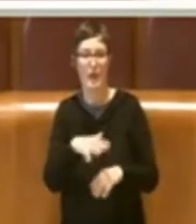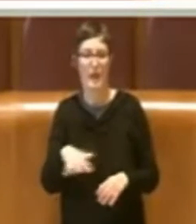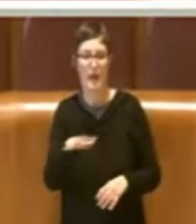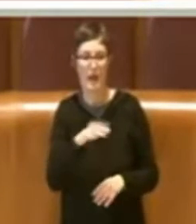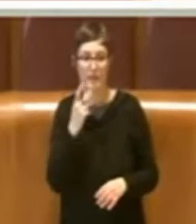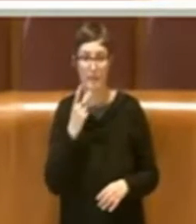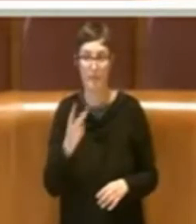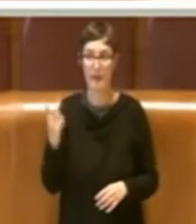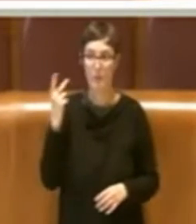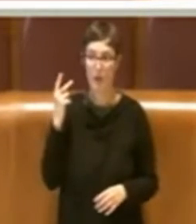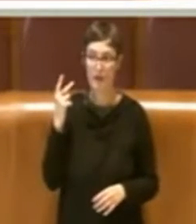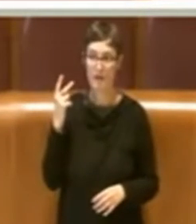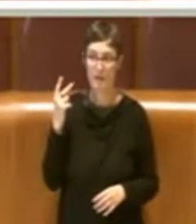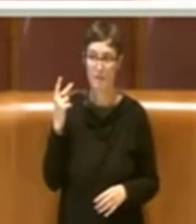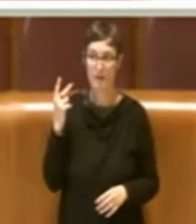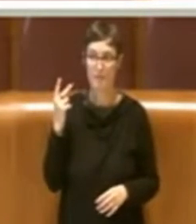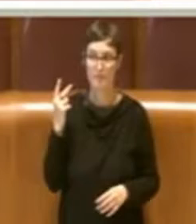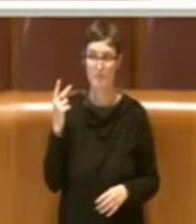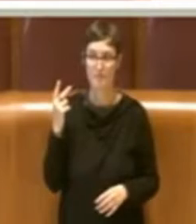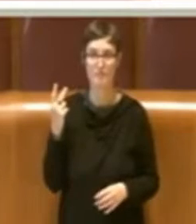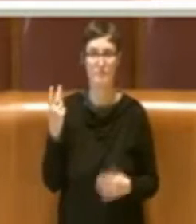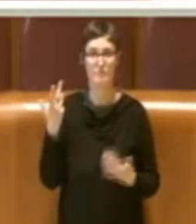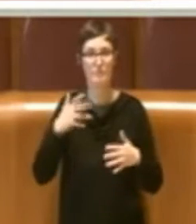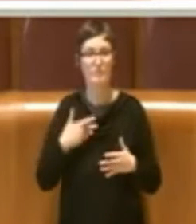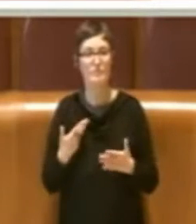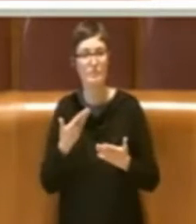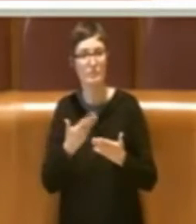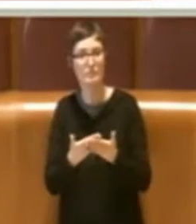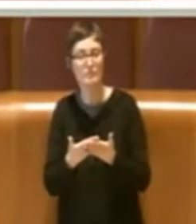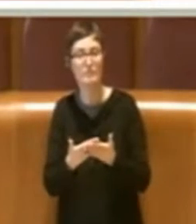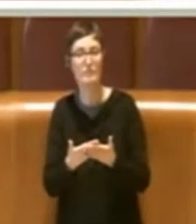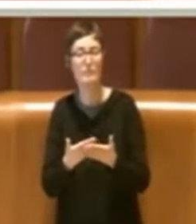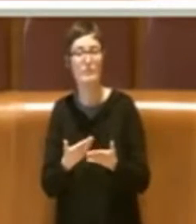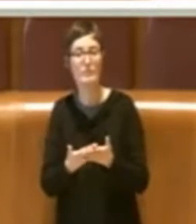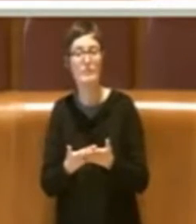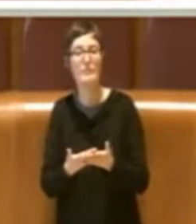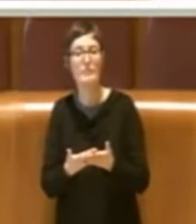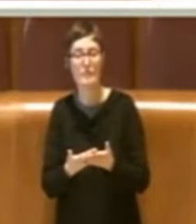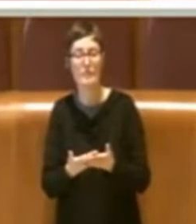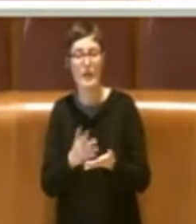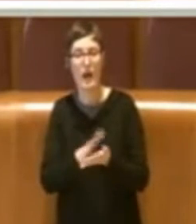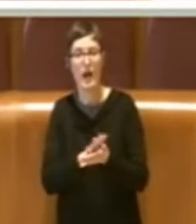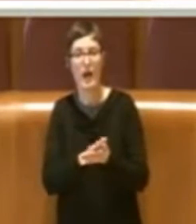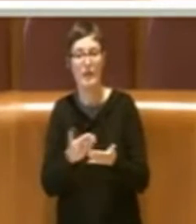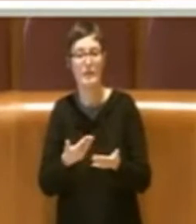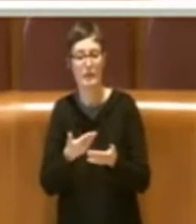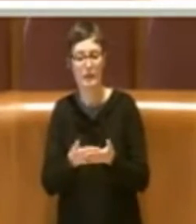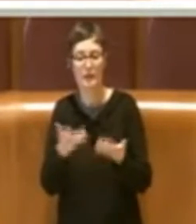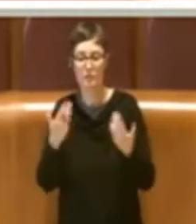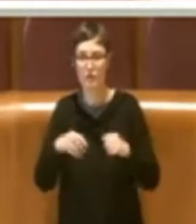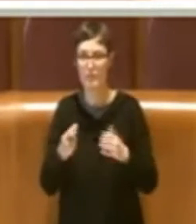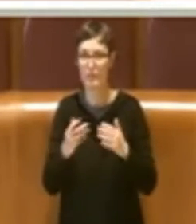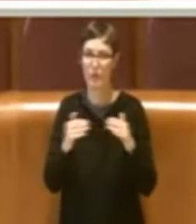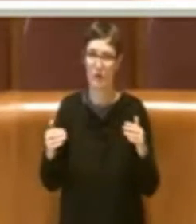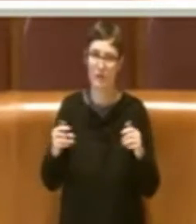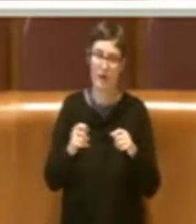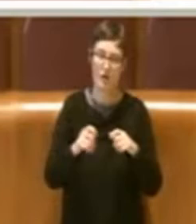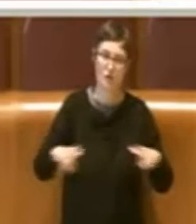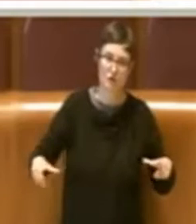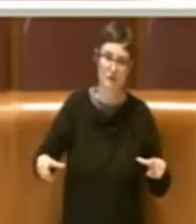presentato degli atti sia a livello municipale che seguiti sia a livello cittadino.